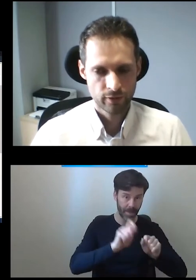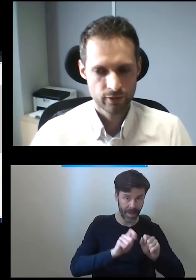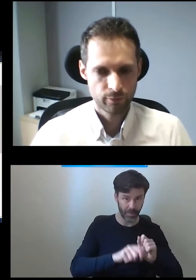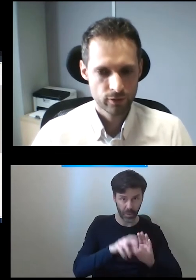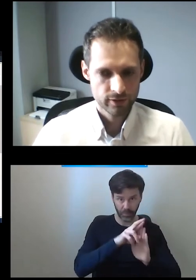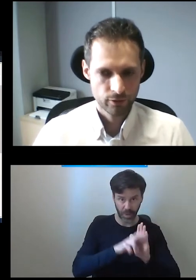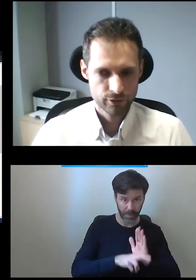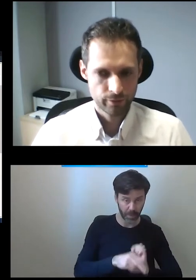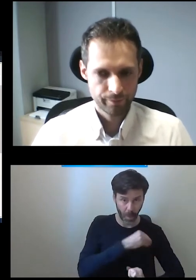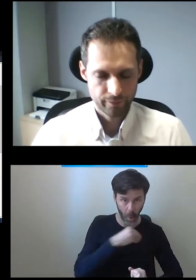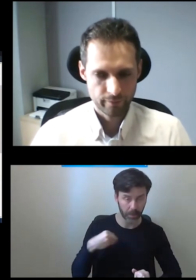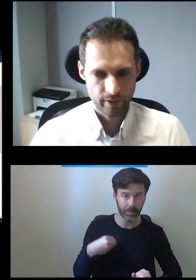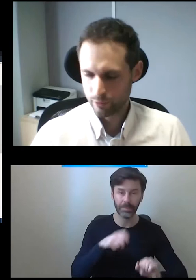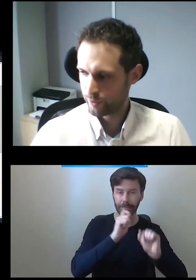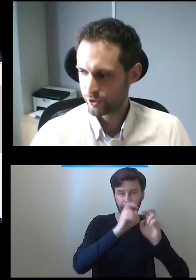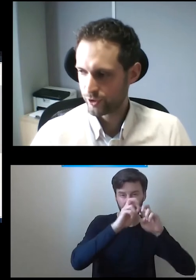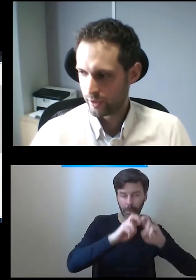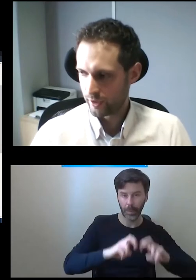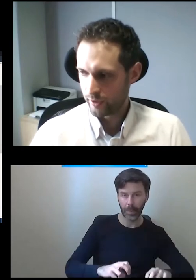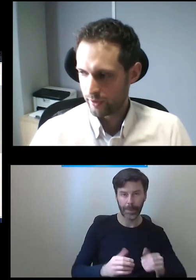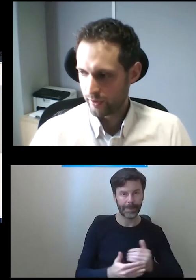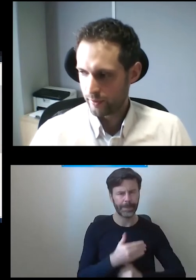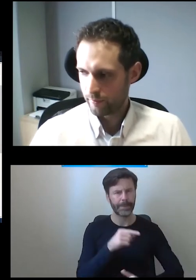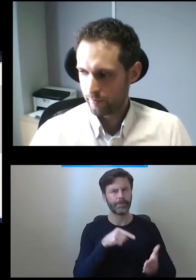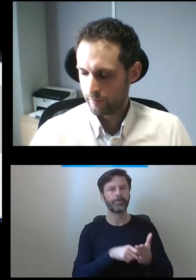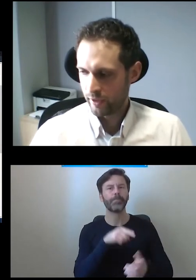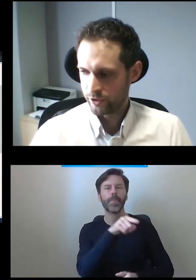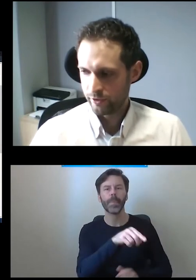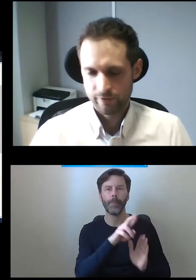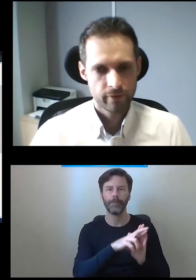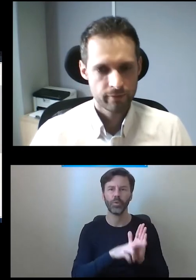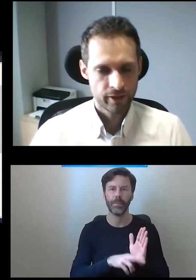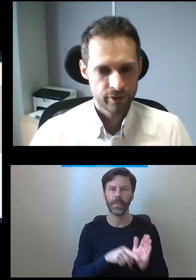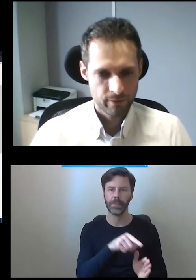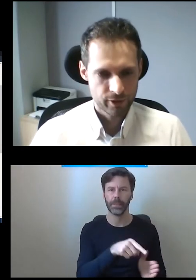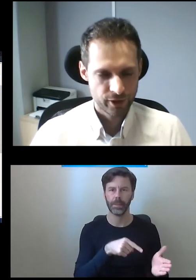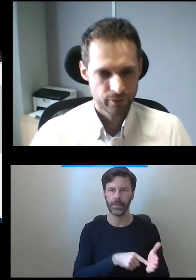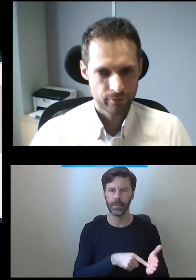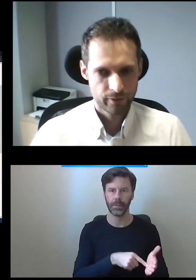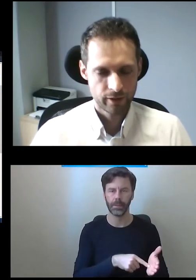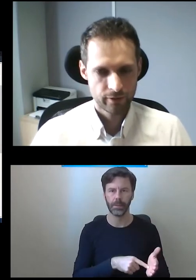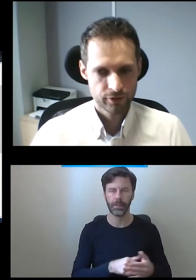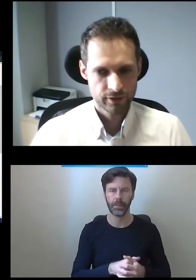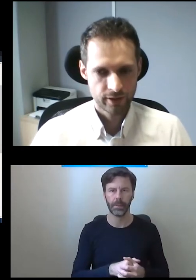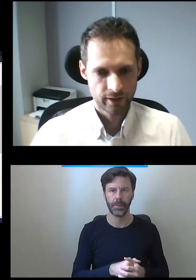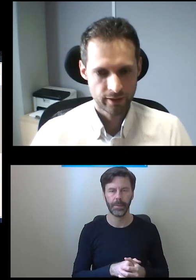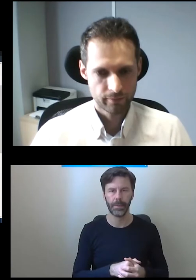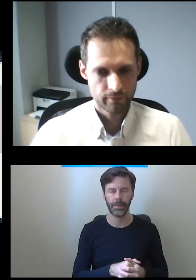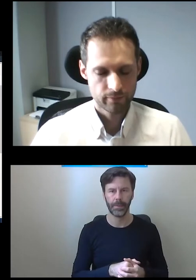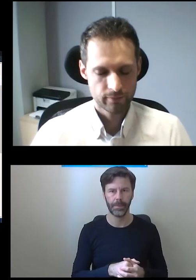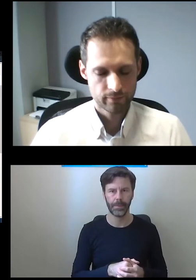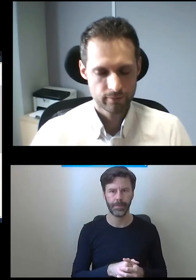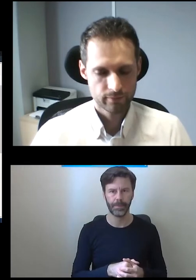które używane są w Polsce. One są, jakby powiedzieć, bardziej, bardziej wybaczają wszystkie,